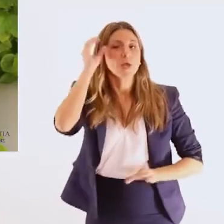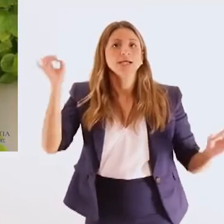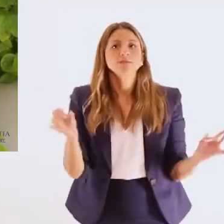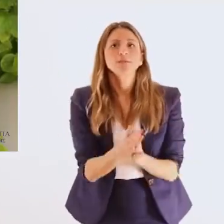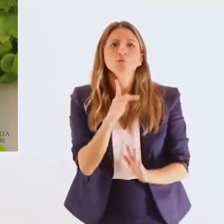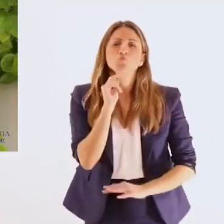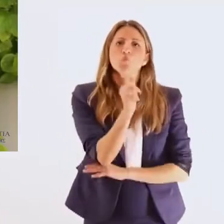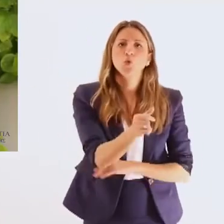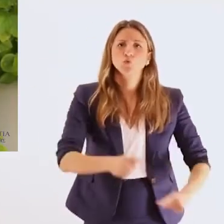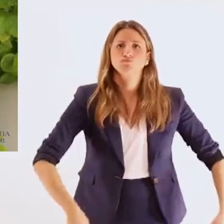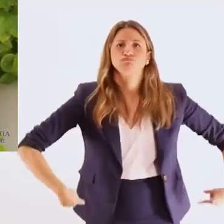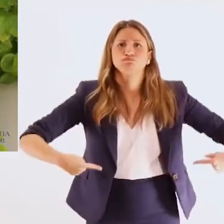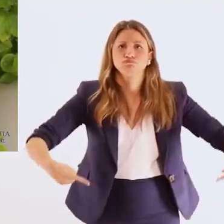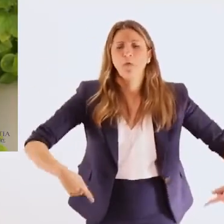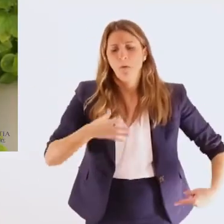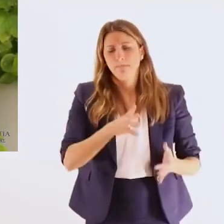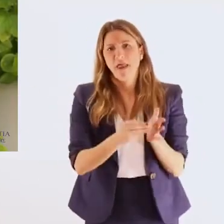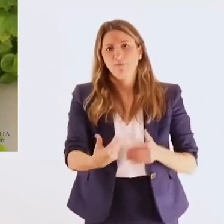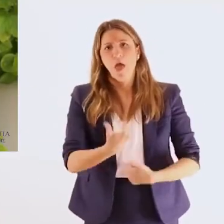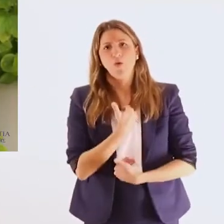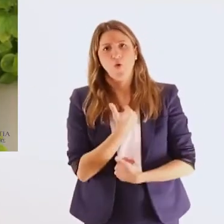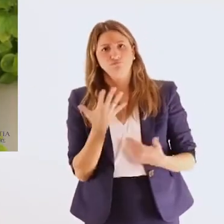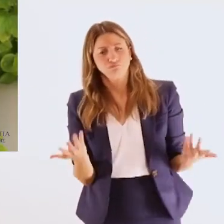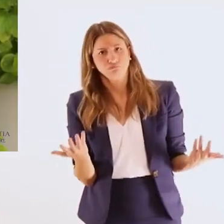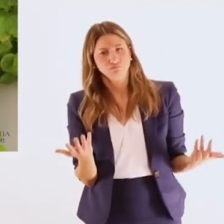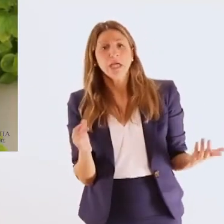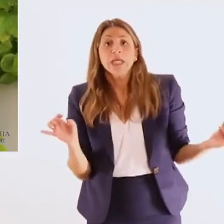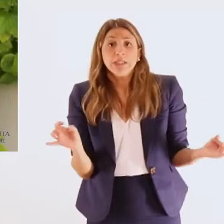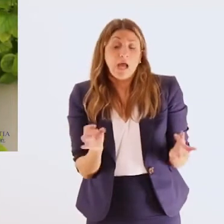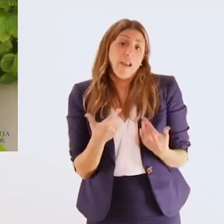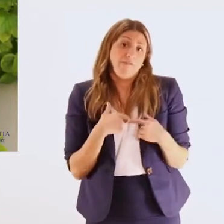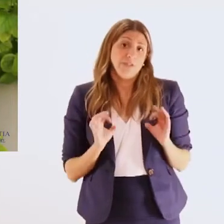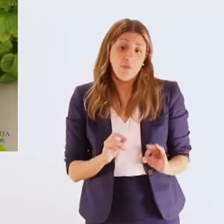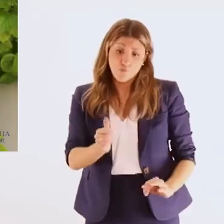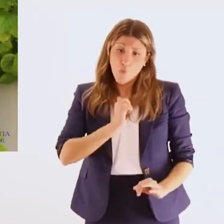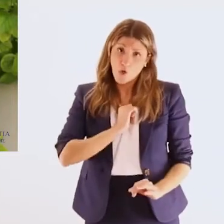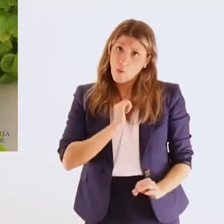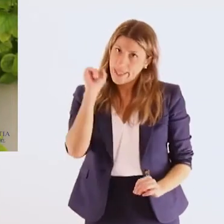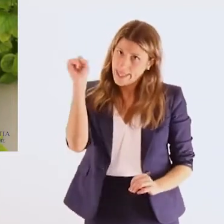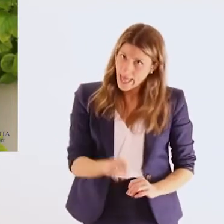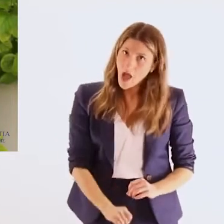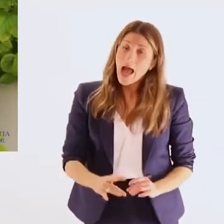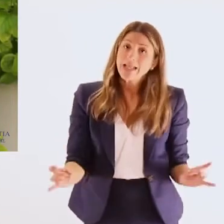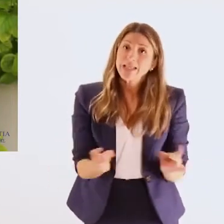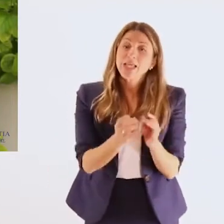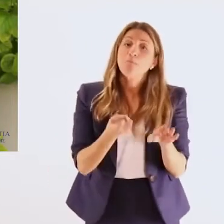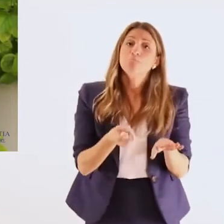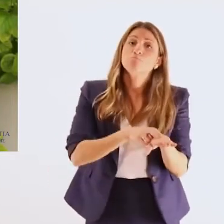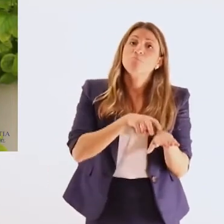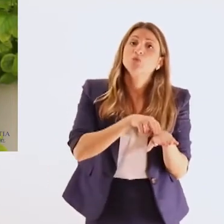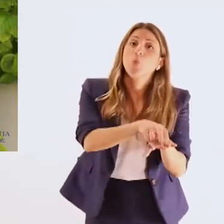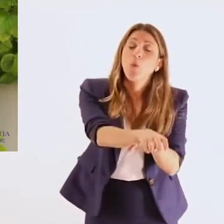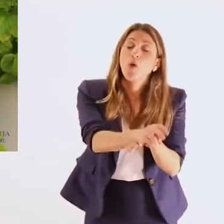είτε μιλάμε για έναν άνθρωπο ο οποίος δεν μπορεί να μετακινήσει μόνος του το αναπηρικό αμαξίδιο να μπορεί